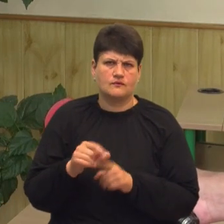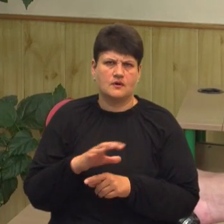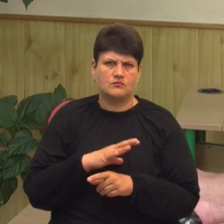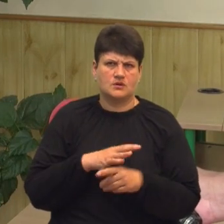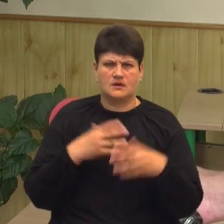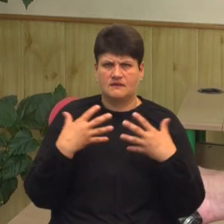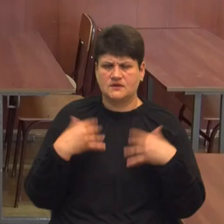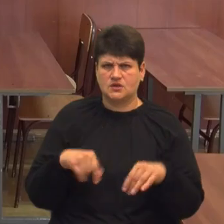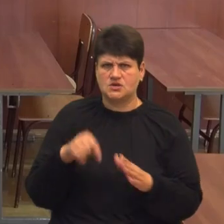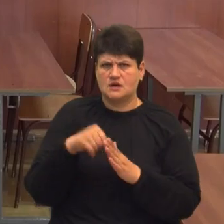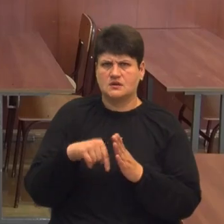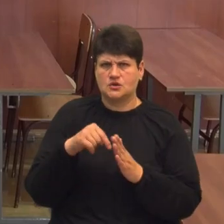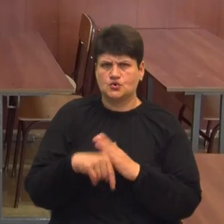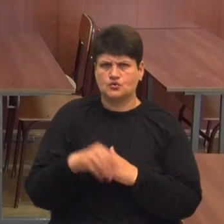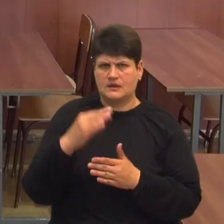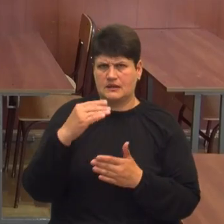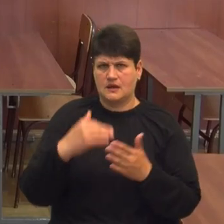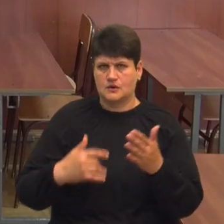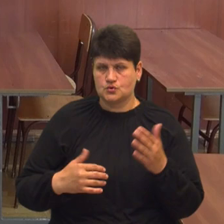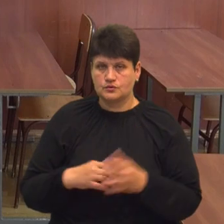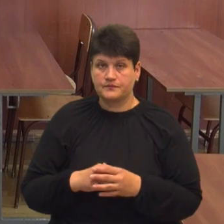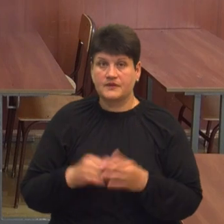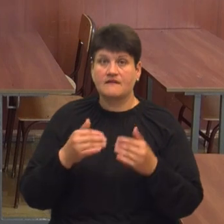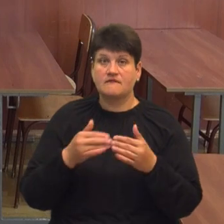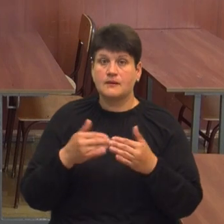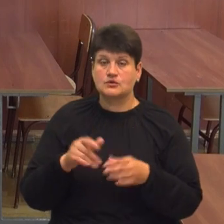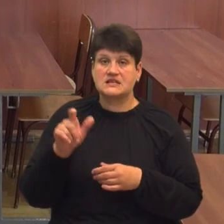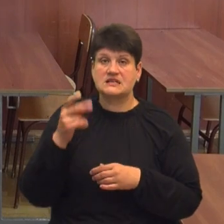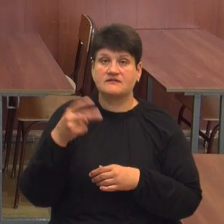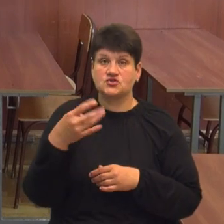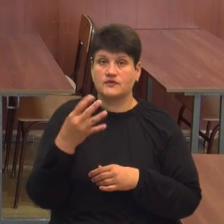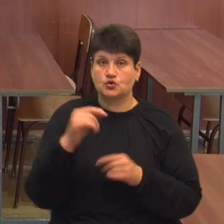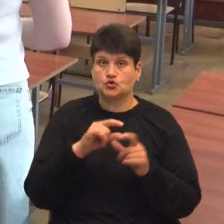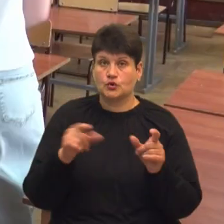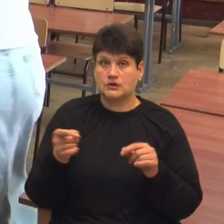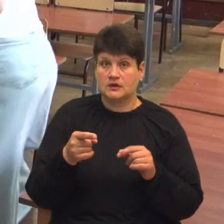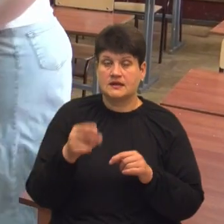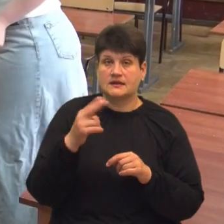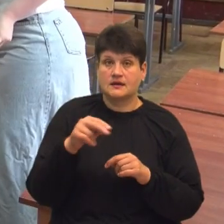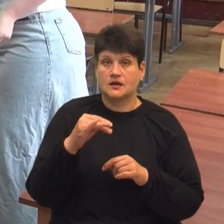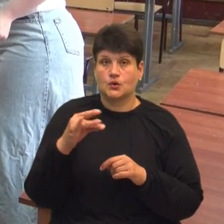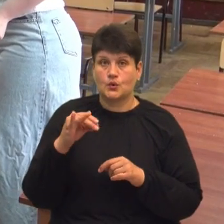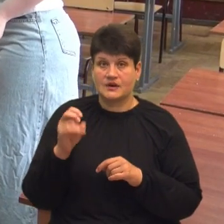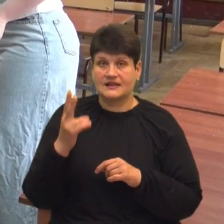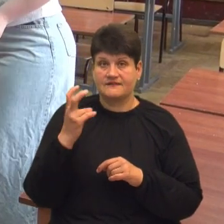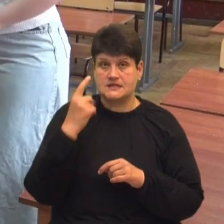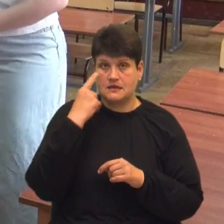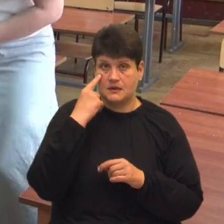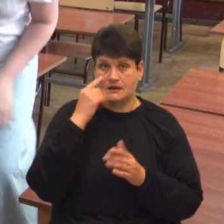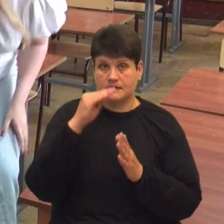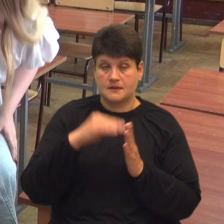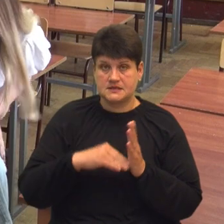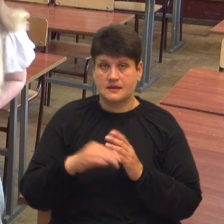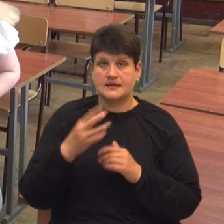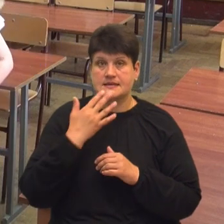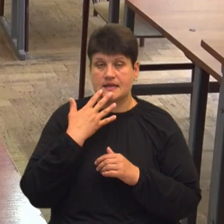суть тексту. Випускниця 24-ї школи Тернополя Діана Юрик на 200 балів написала національний